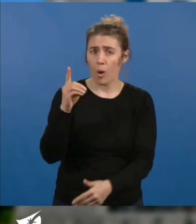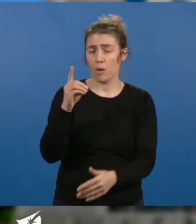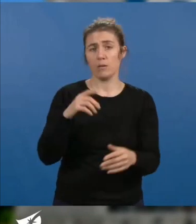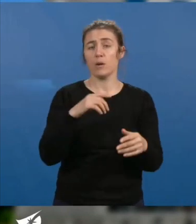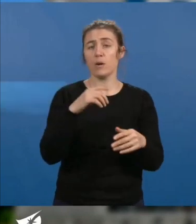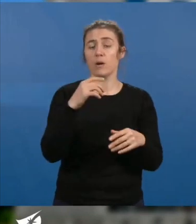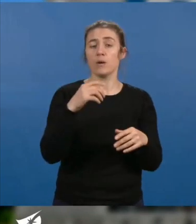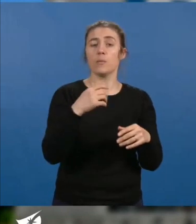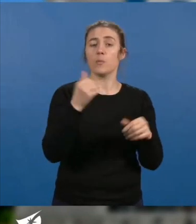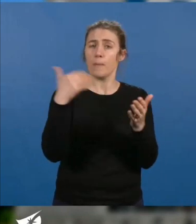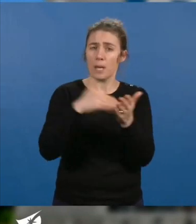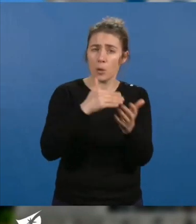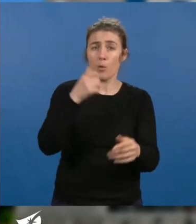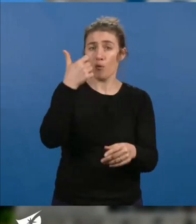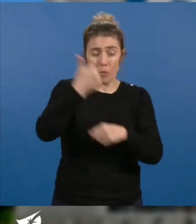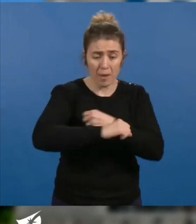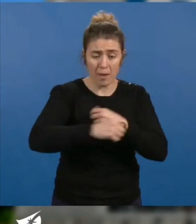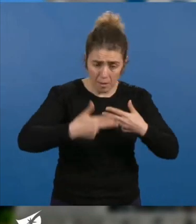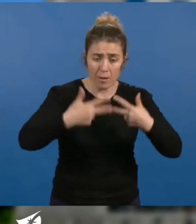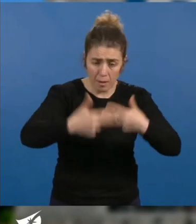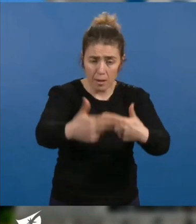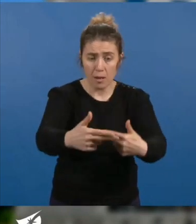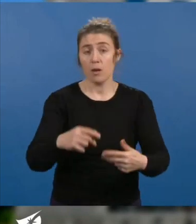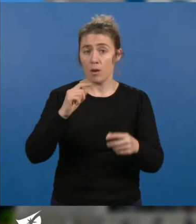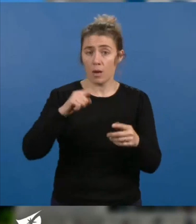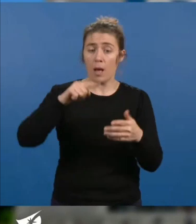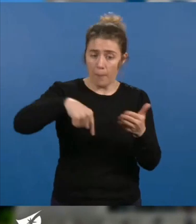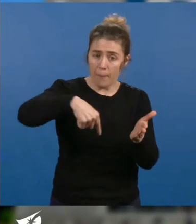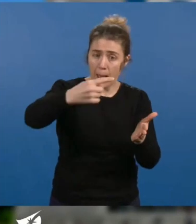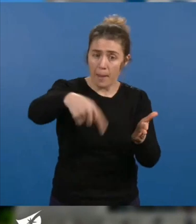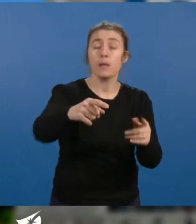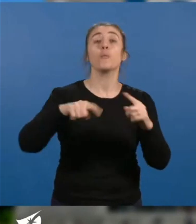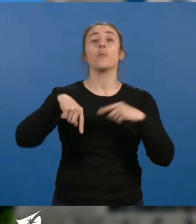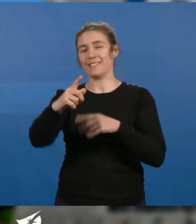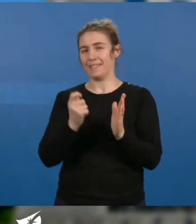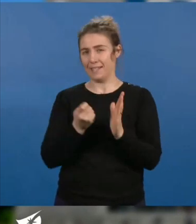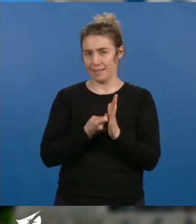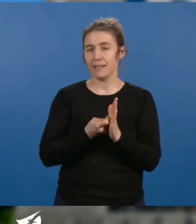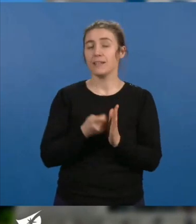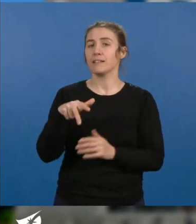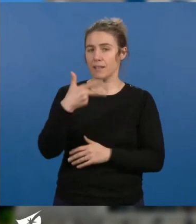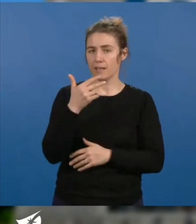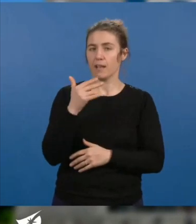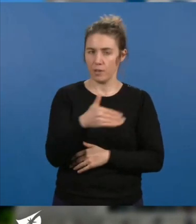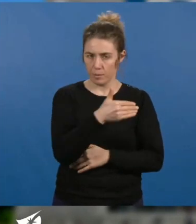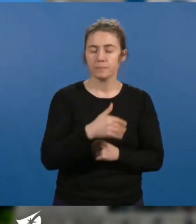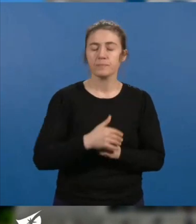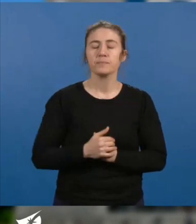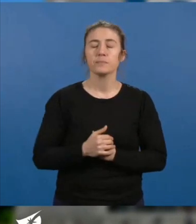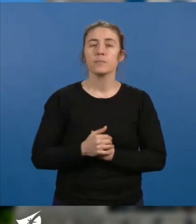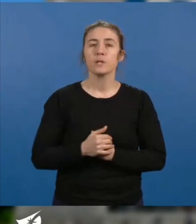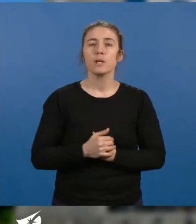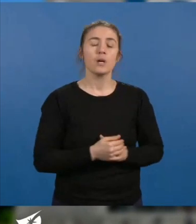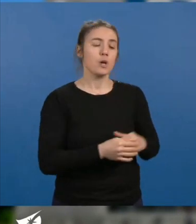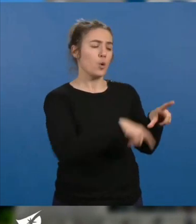semaine après semaine, et avec un prochain rendez-vous le 13 avril prochain, des sondages qui